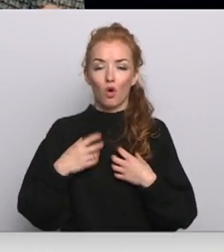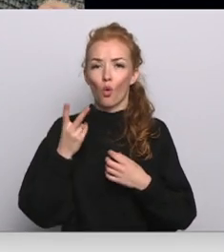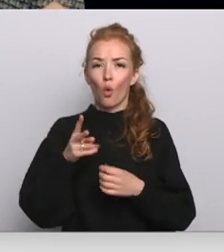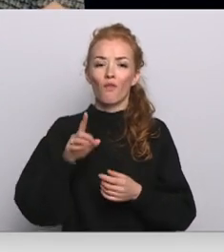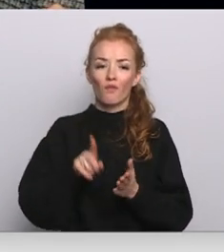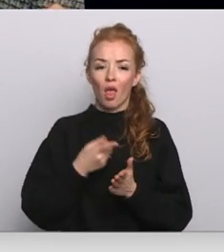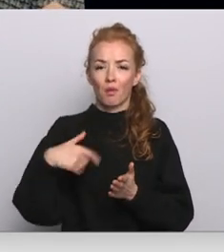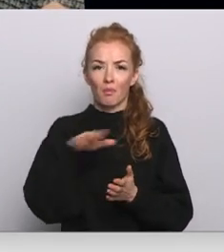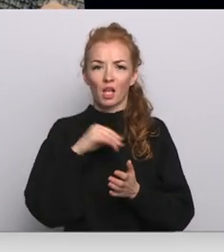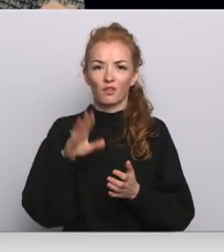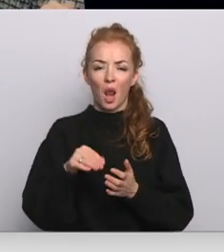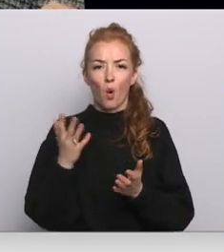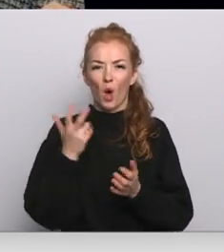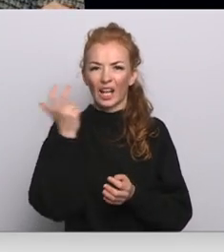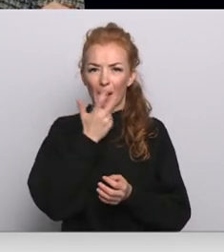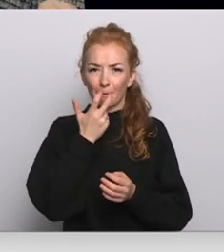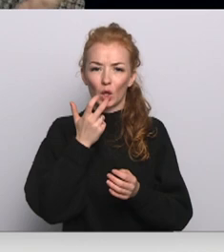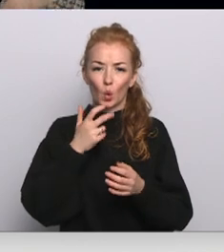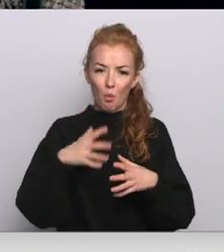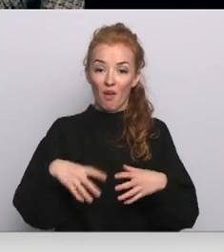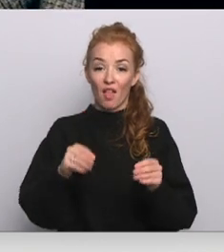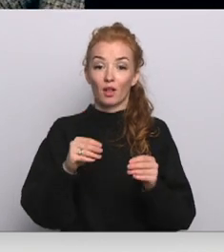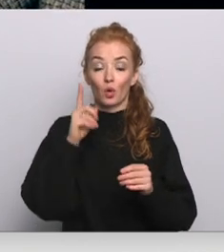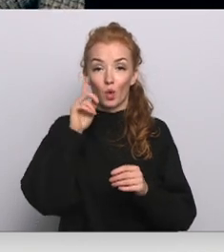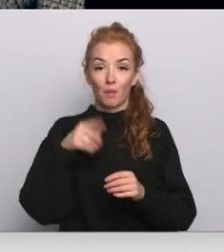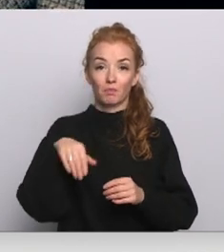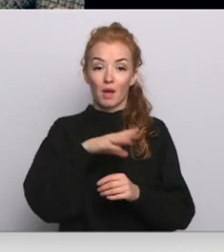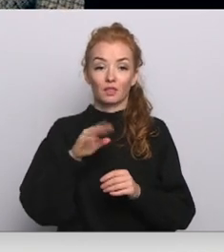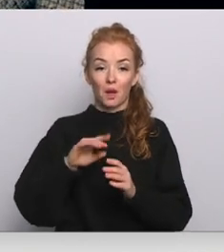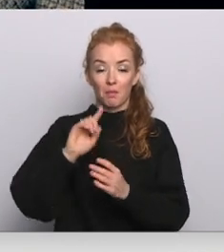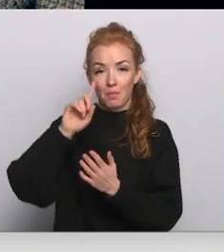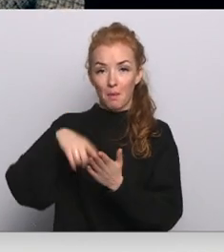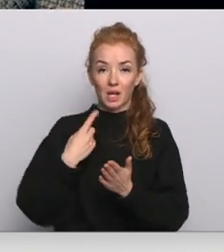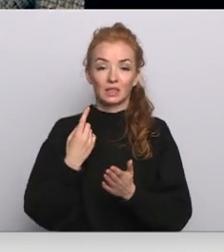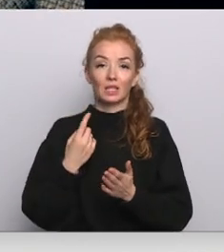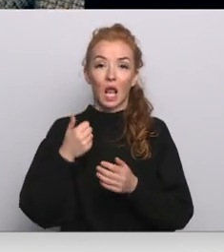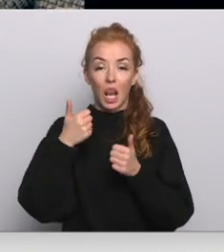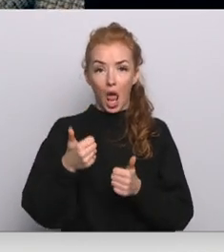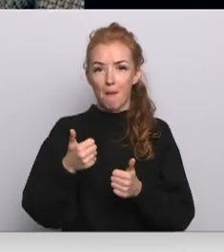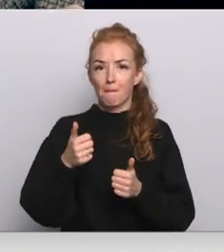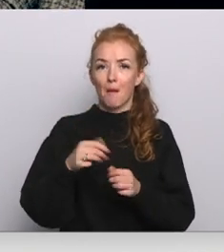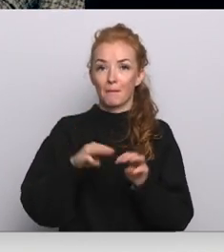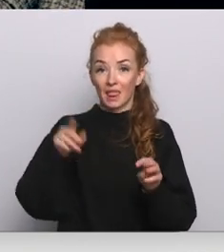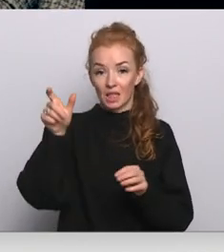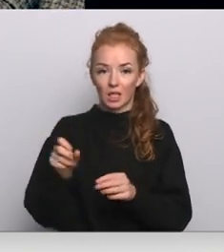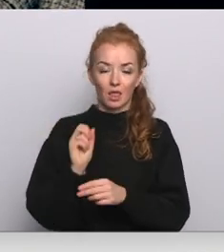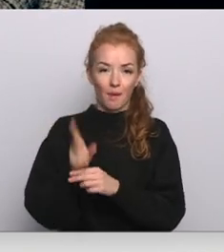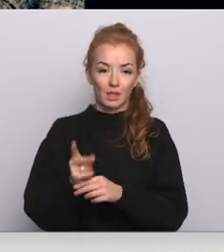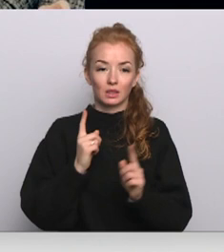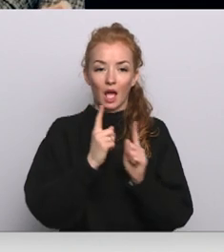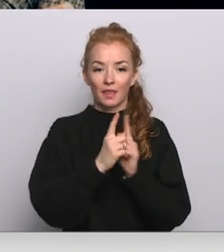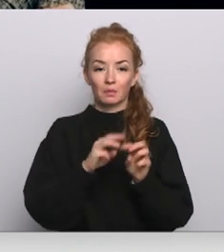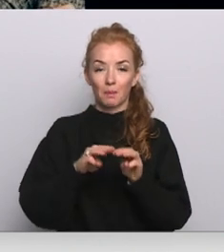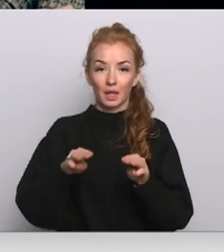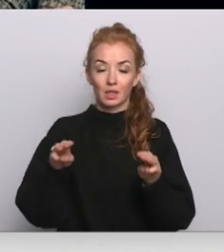tādu nelietīgi izstrādāt? Protams, ka mēs varētu pieprasīt labu strādājošu ministra demisiju. Satiksmes ministrs